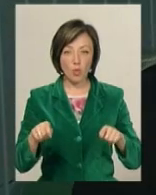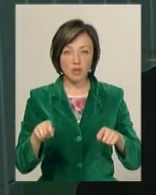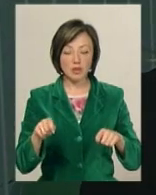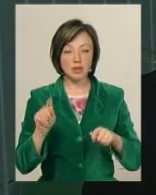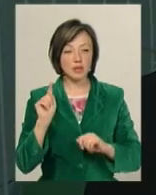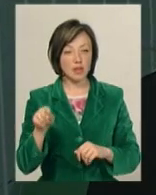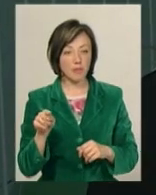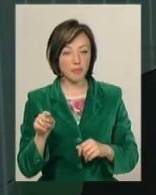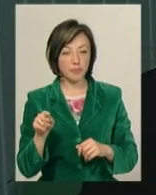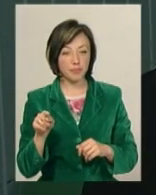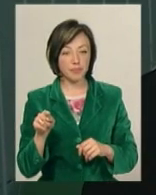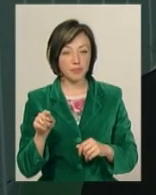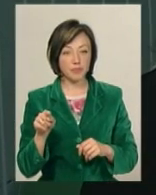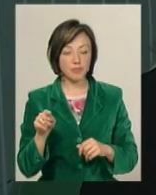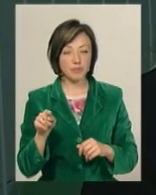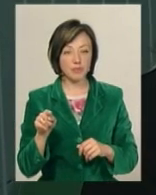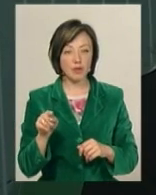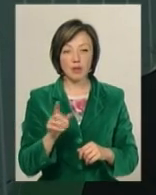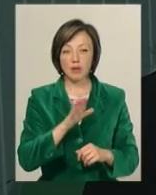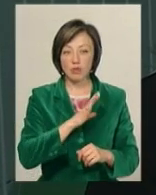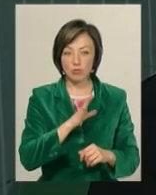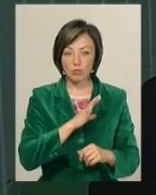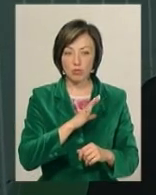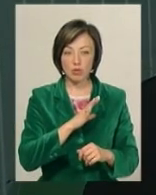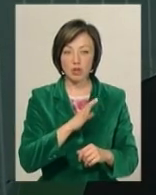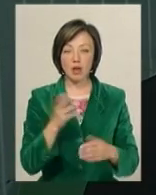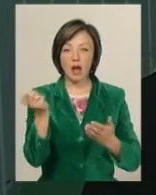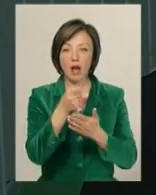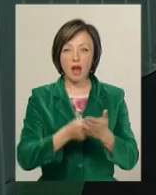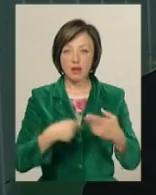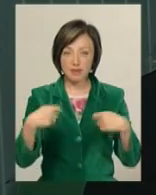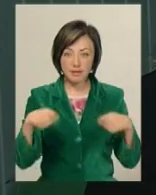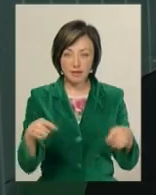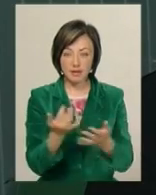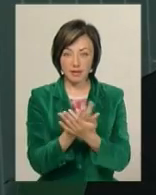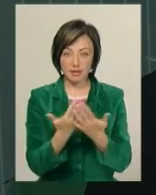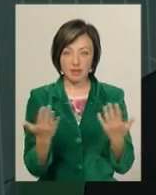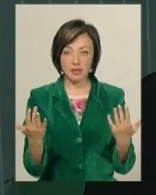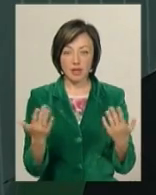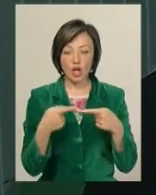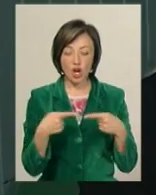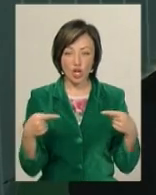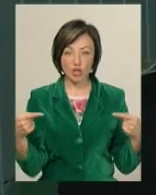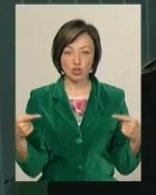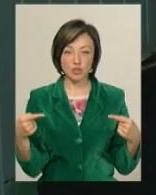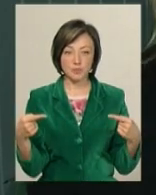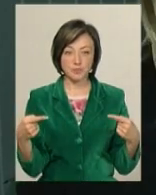на аукціоні представлялися картини, речі,